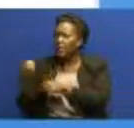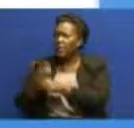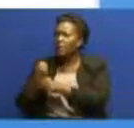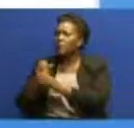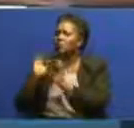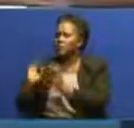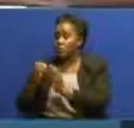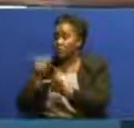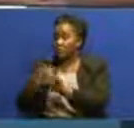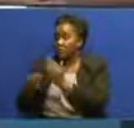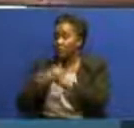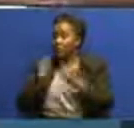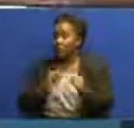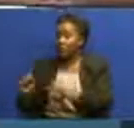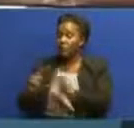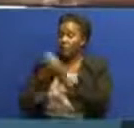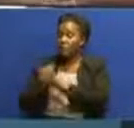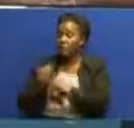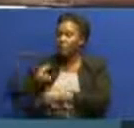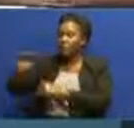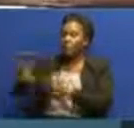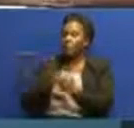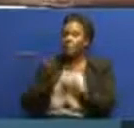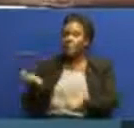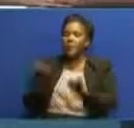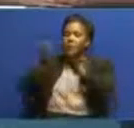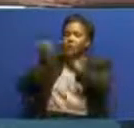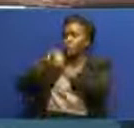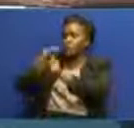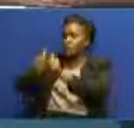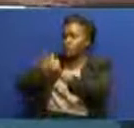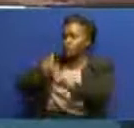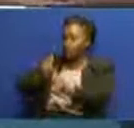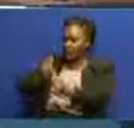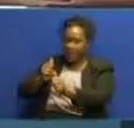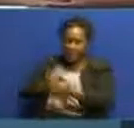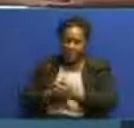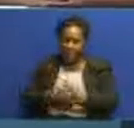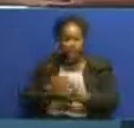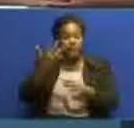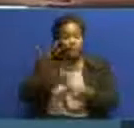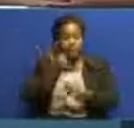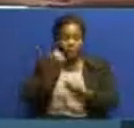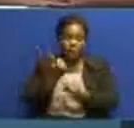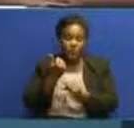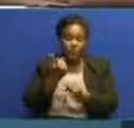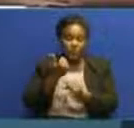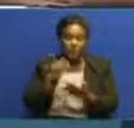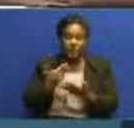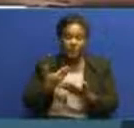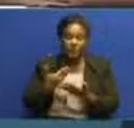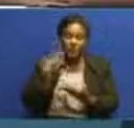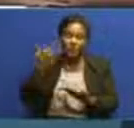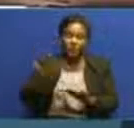ujumla asante sana mtazamaji kwa kutuma ujube hua ambao pia umiratibiwa na davidi mkenda atupate sasa hivi tujukumbushe habari